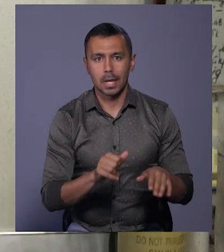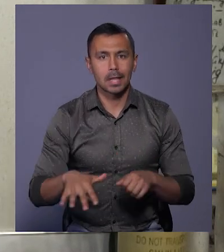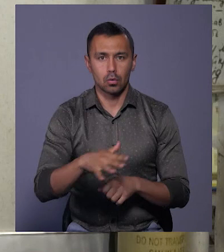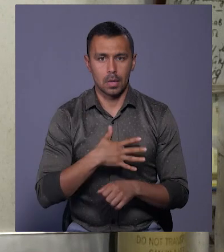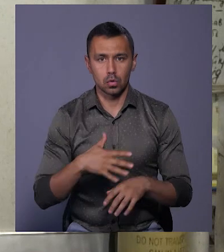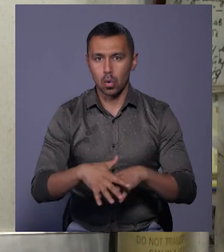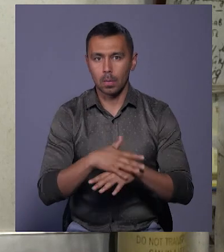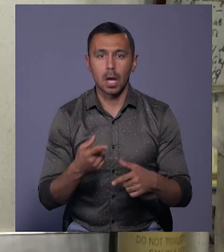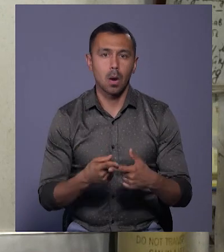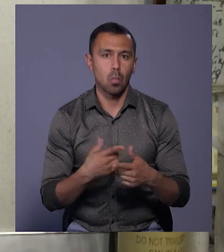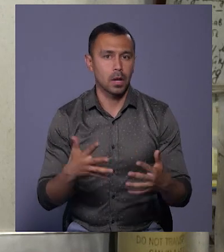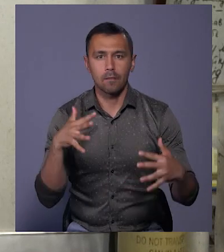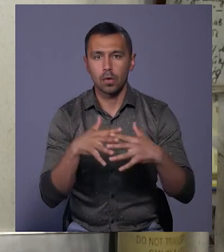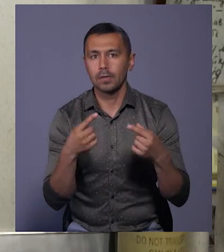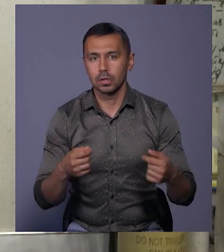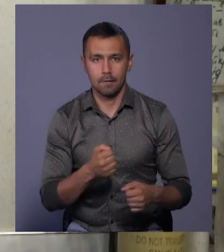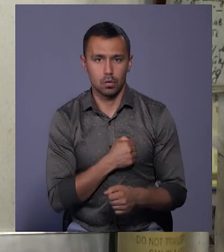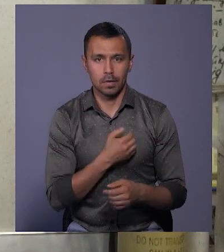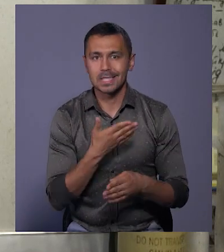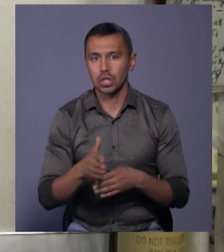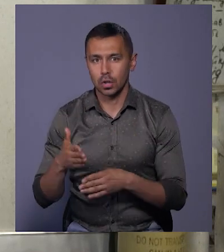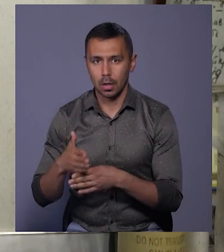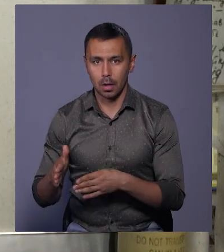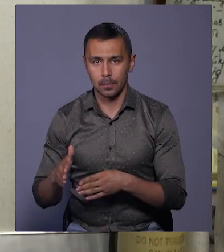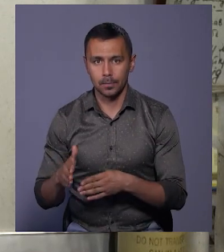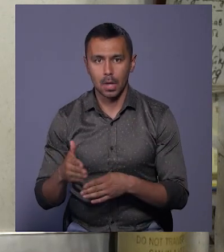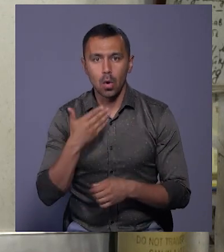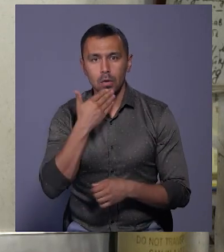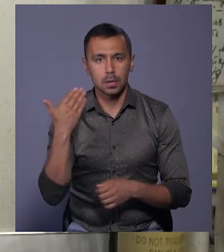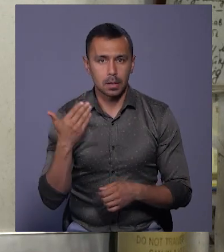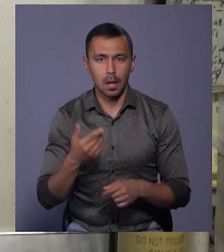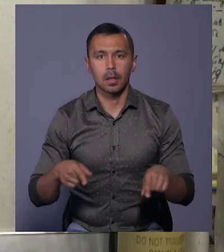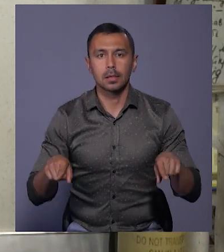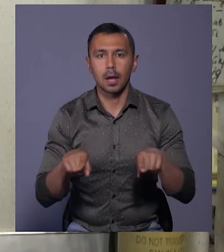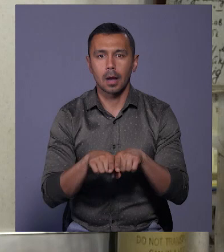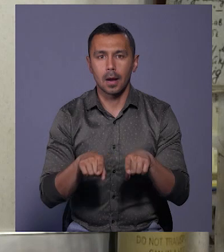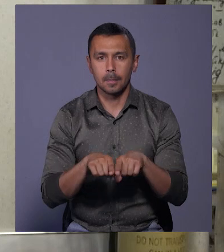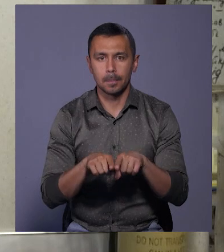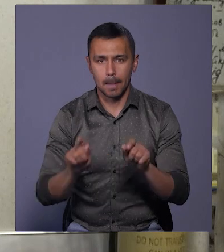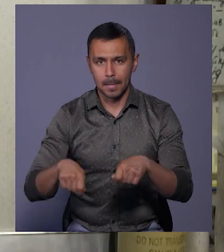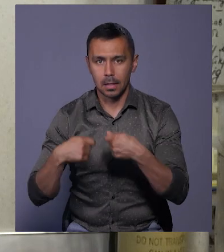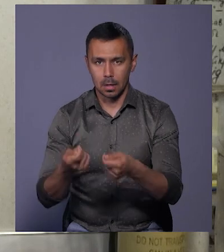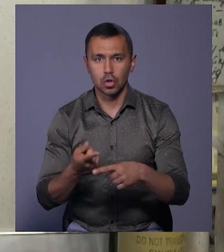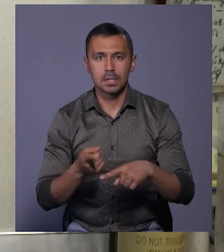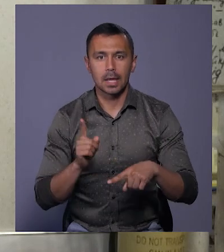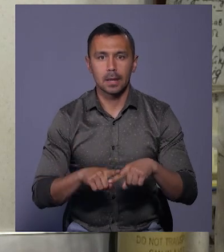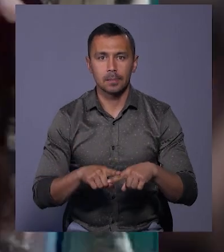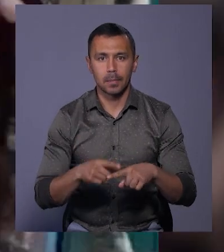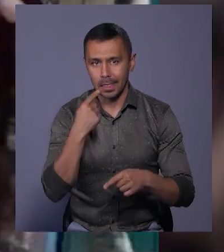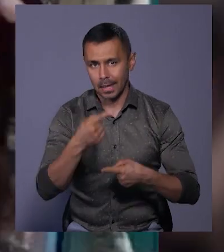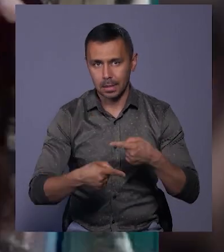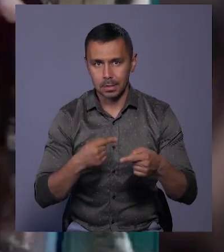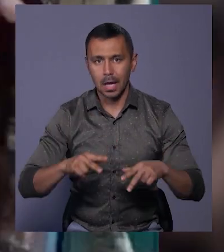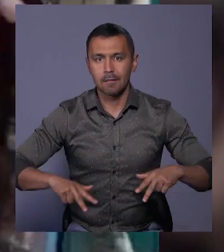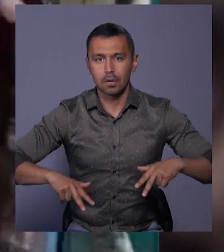нашої громади, ну або які воюють в інших військових частинах. Остання, власне, така передача – це традиційно